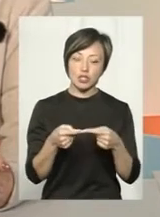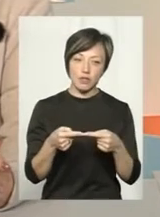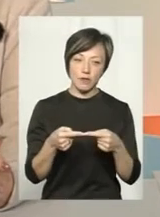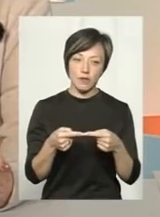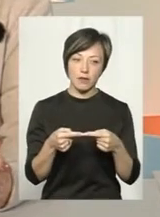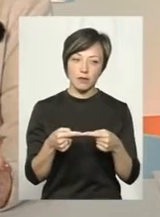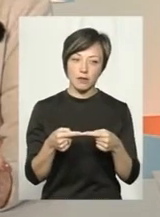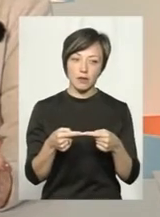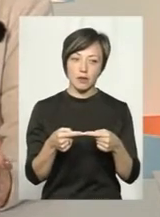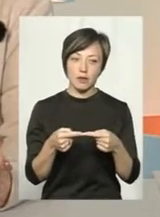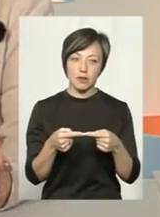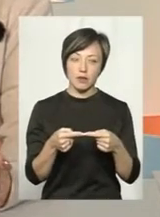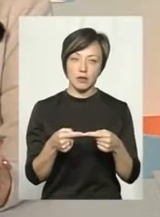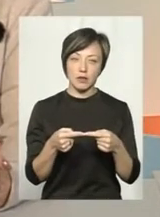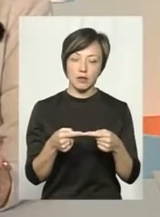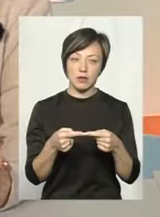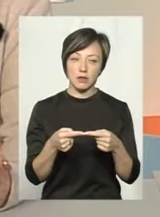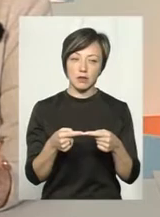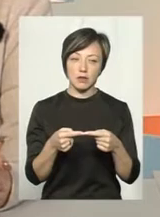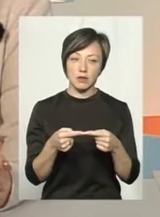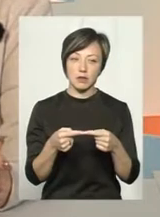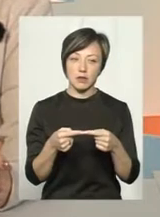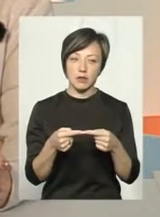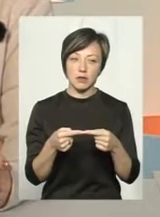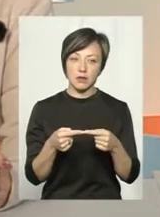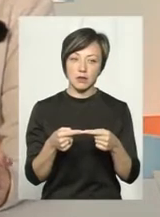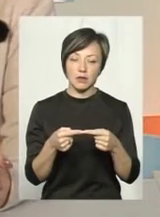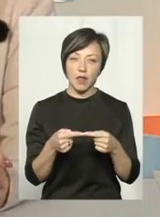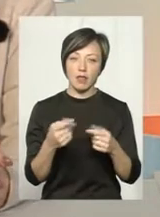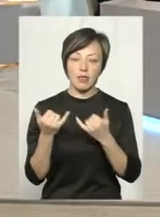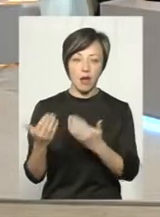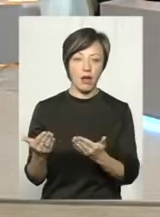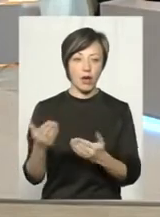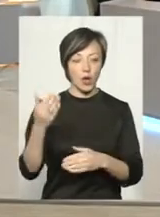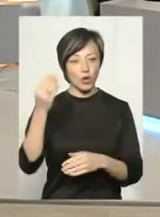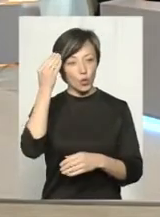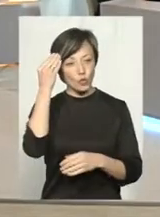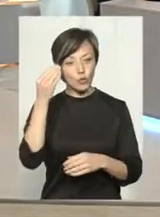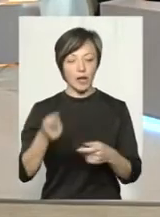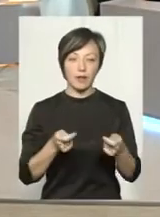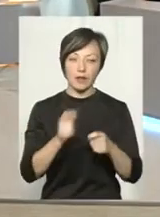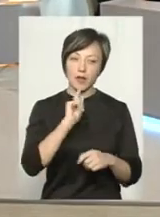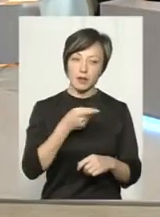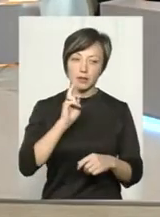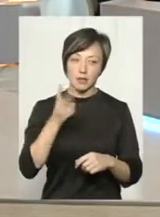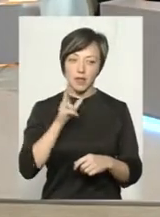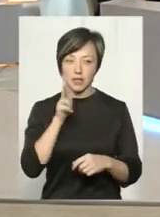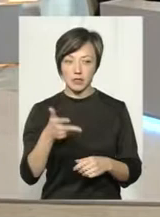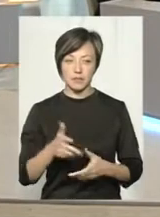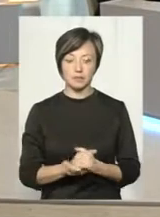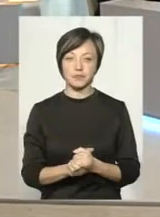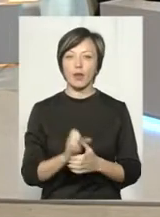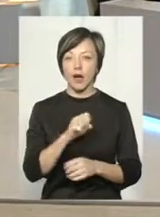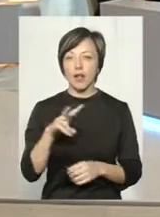дану на розгляд керівника. Мій на рік, на 2-3. Але